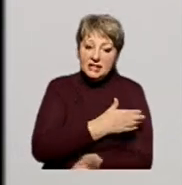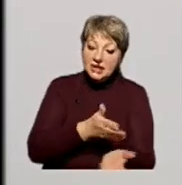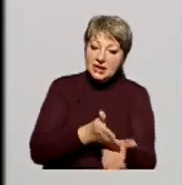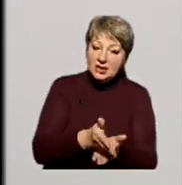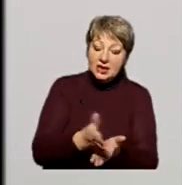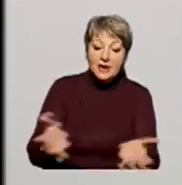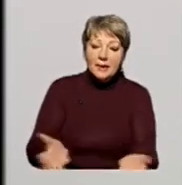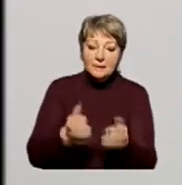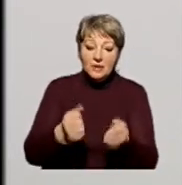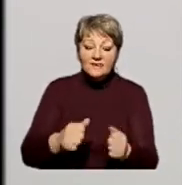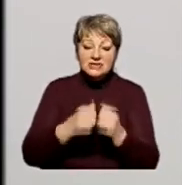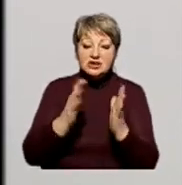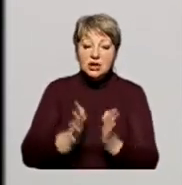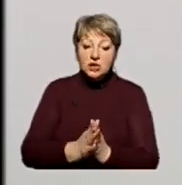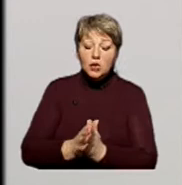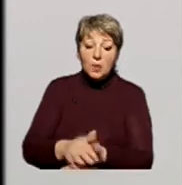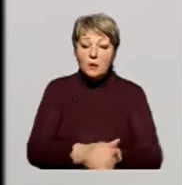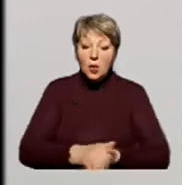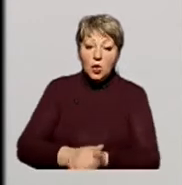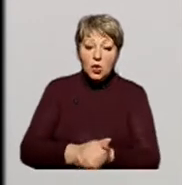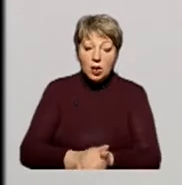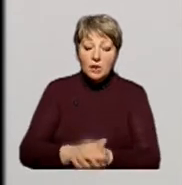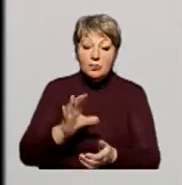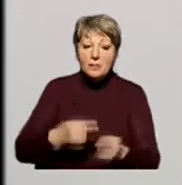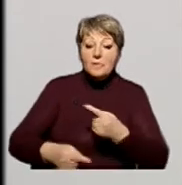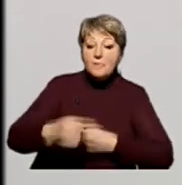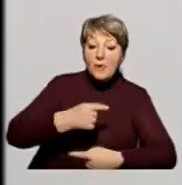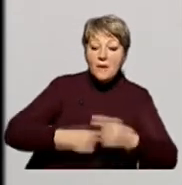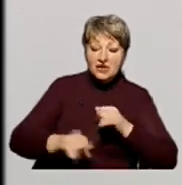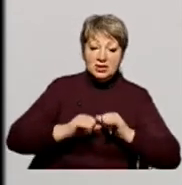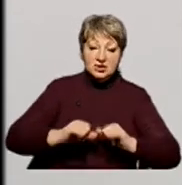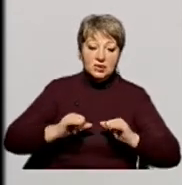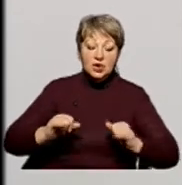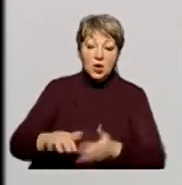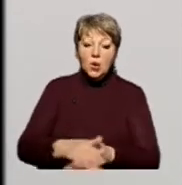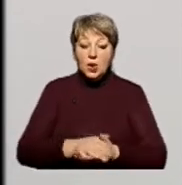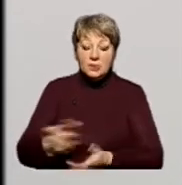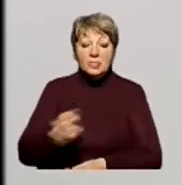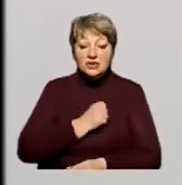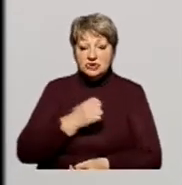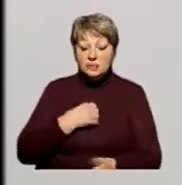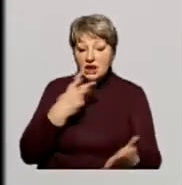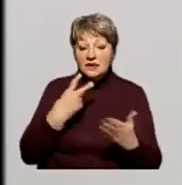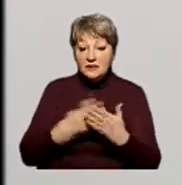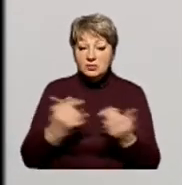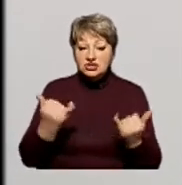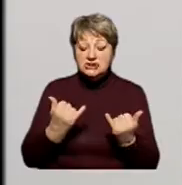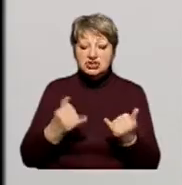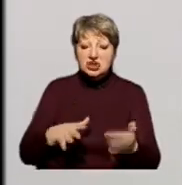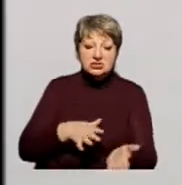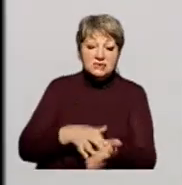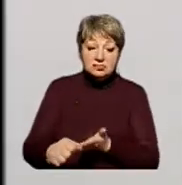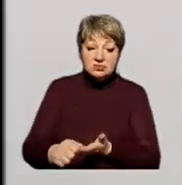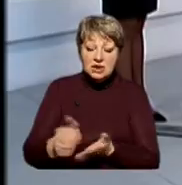підтримка в цілому розвитку громад, а точніше повернення розвитку громад, бо, на жаль, ми зараз бачимо тотальний відкат,